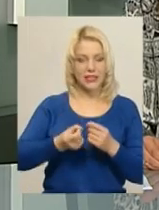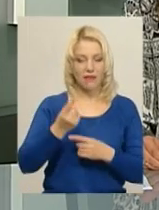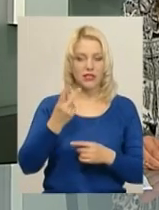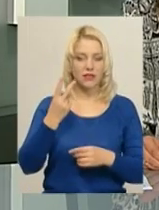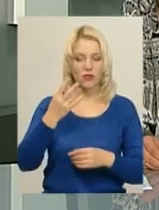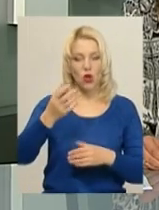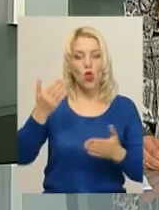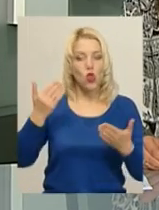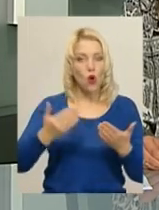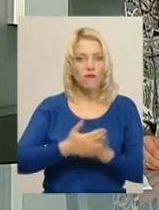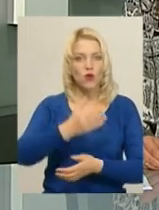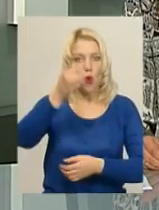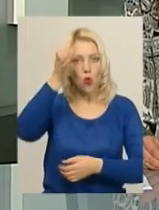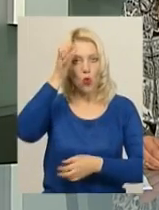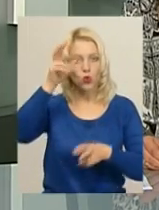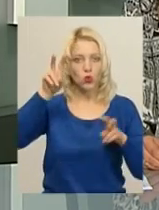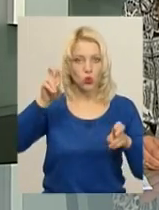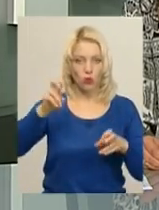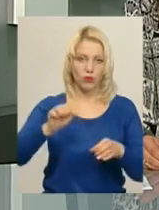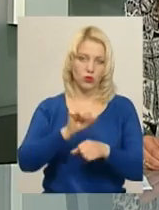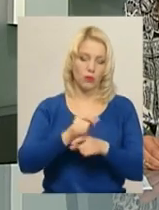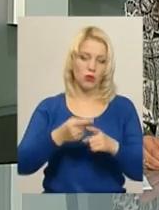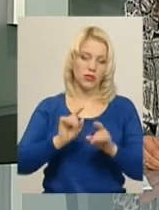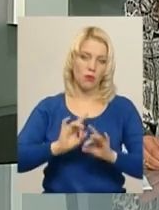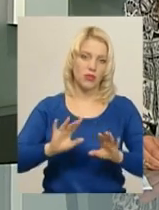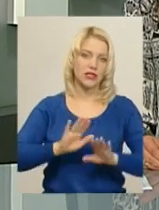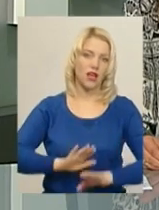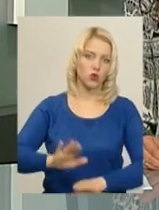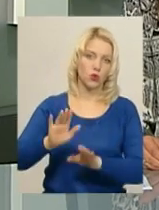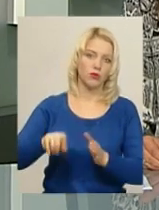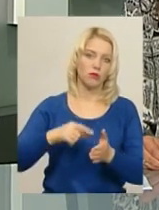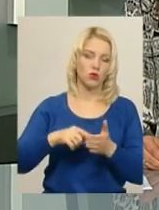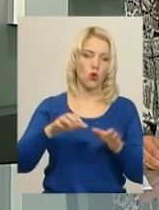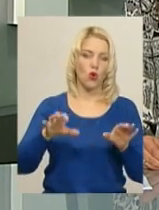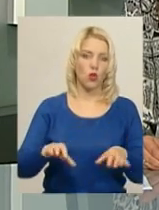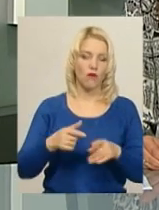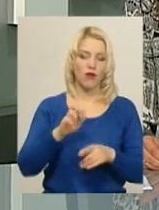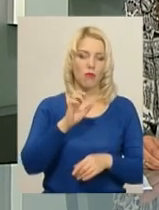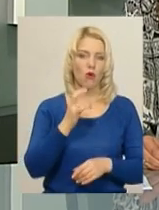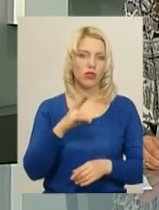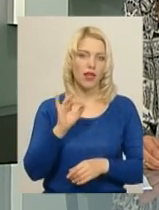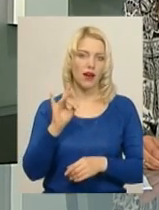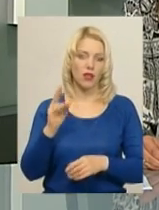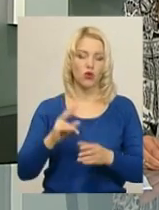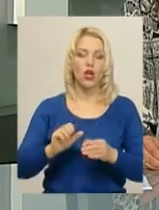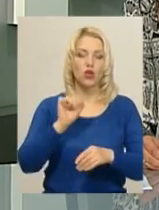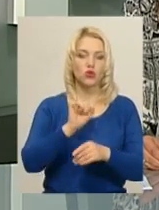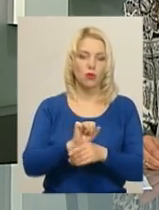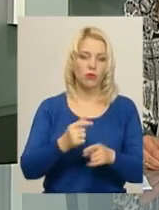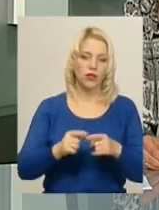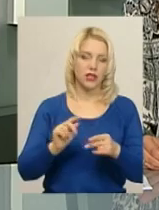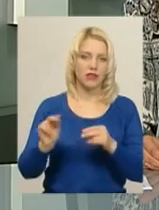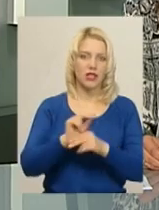нові розумні зупинки. Про це повідомив заступник міського голови Андрій Бондаренко. Зупинки з вбудованими електронним табло, USB